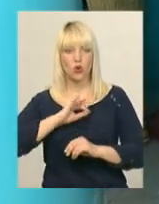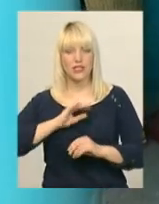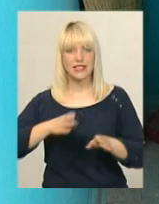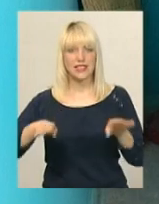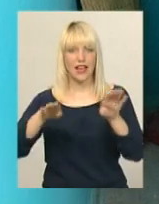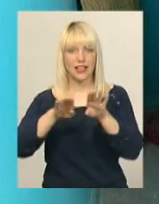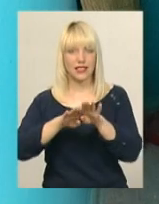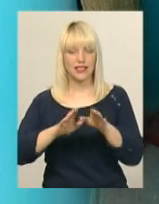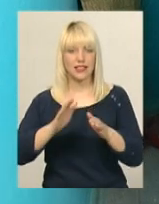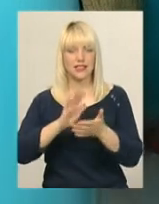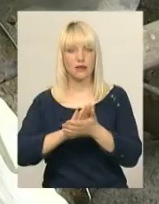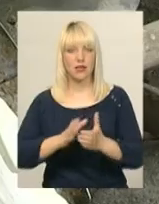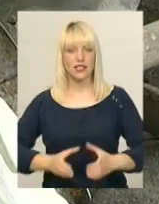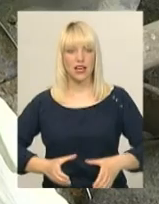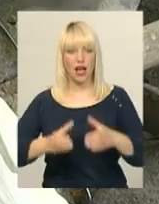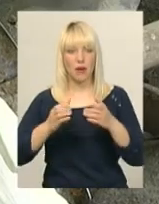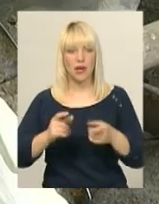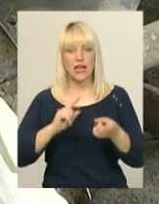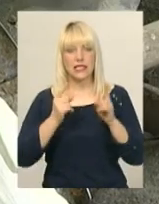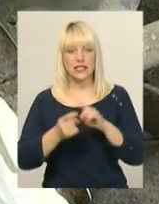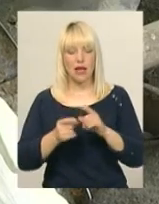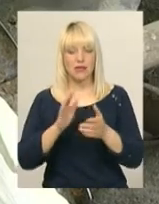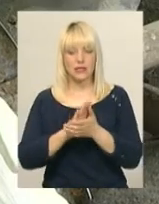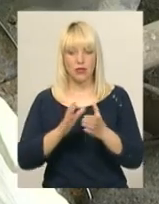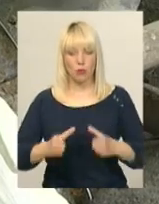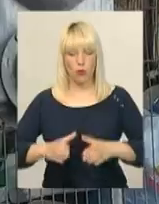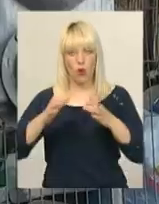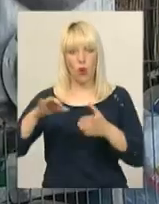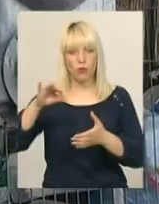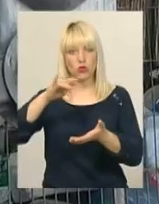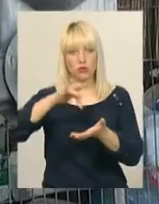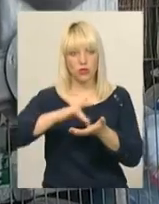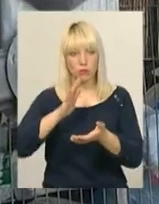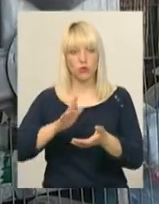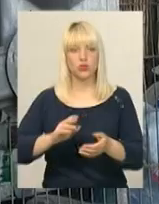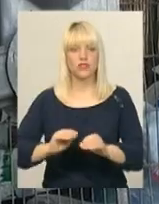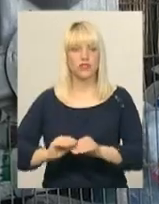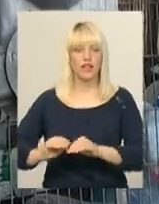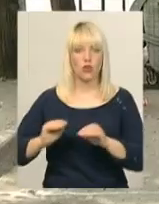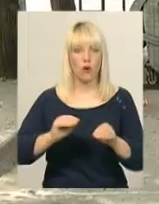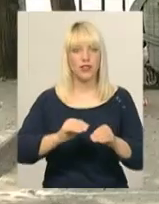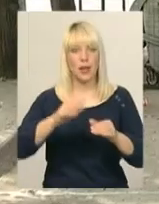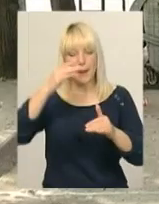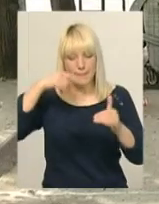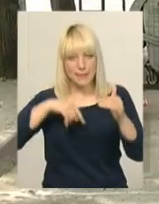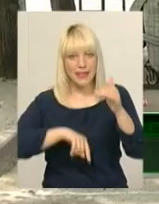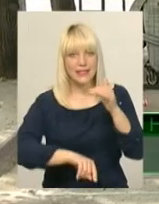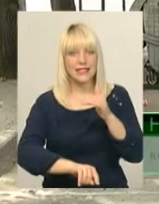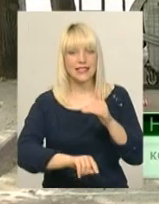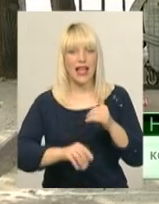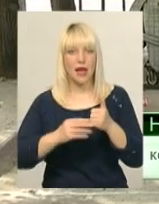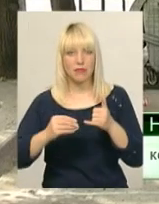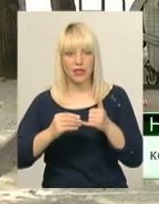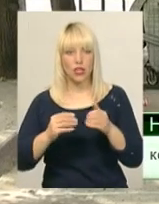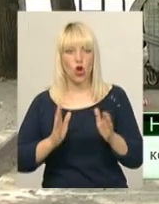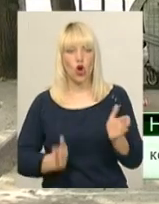сміттєпроводів в обласному центрі встановлюватимуть підземні контейнери. Перший – на початку червня. Один з підземних контейнерів для сміття